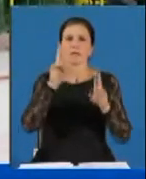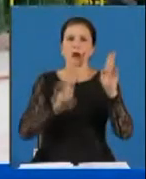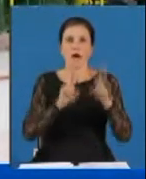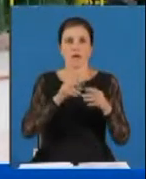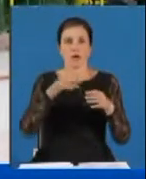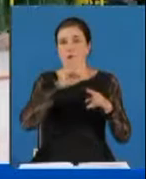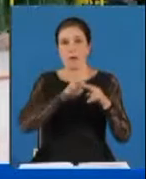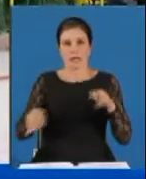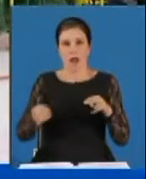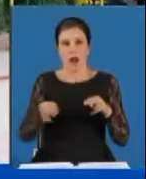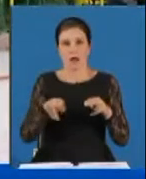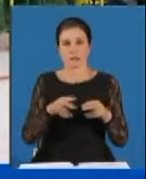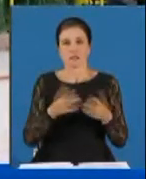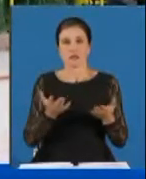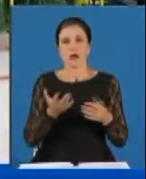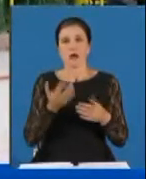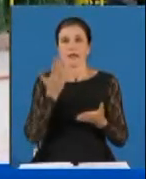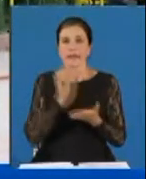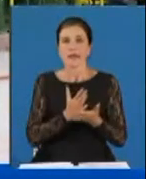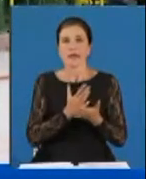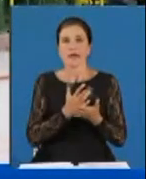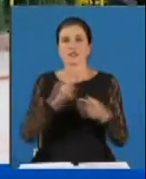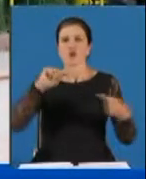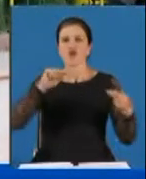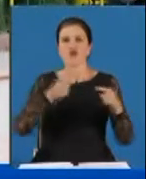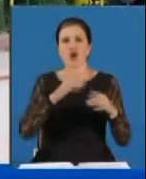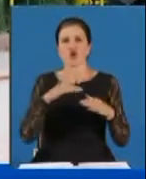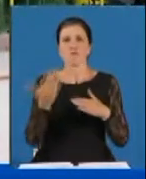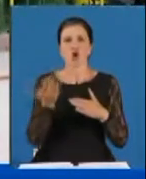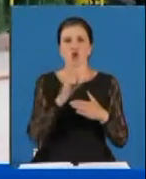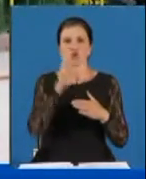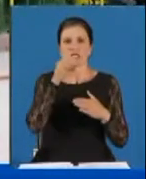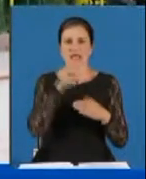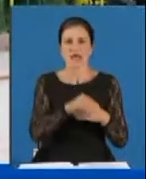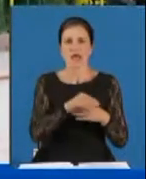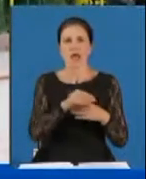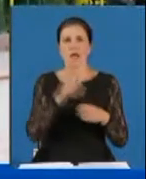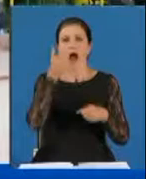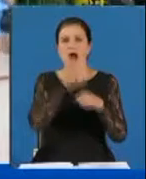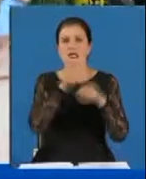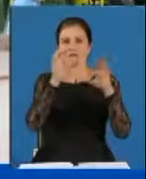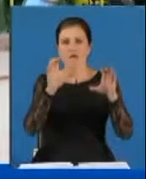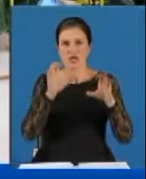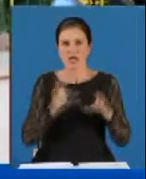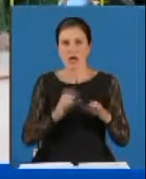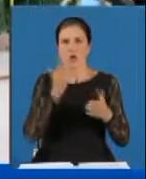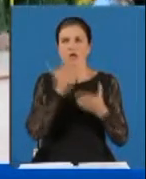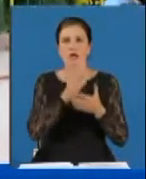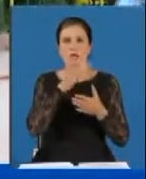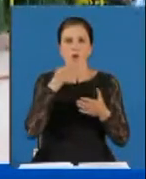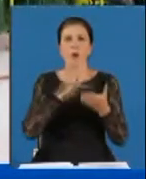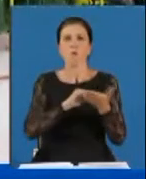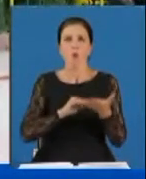в одном из этих вариантов. Есть противоречия между статьями основного закона. Есть очень много